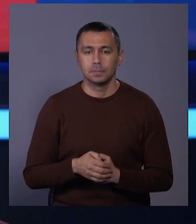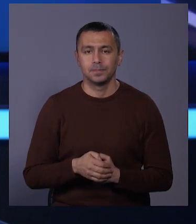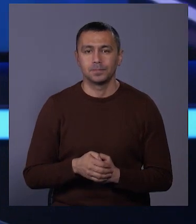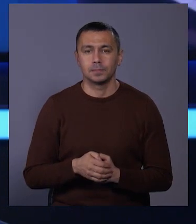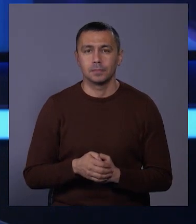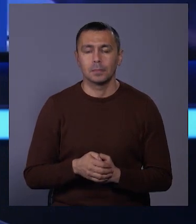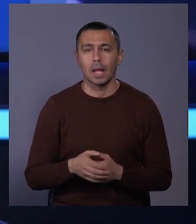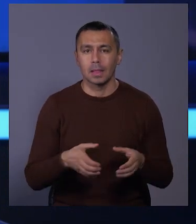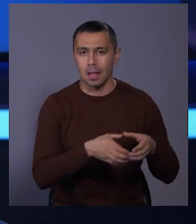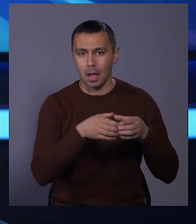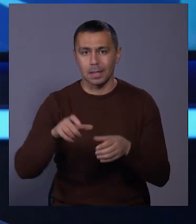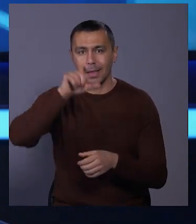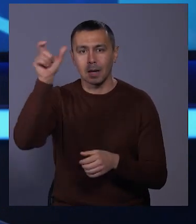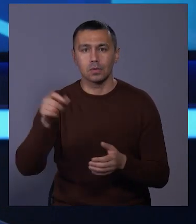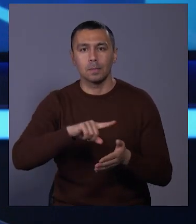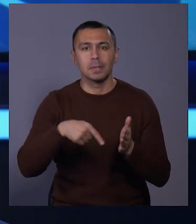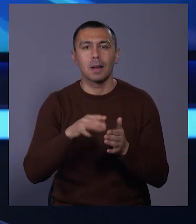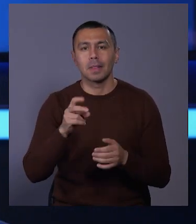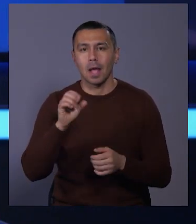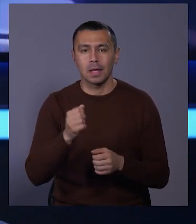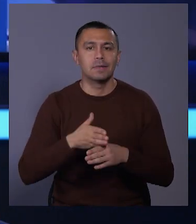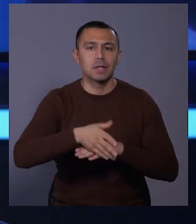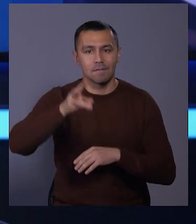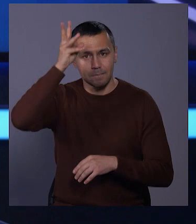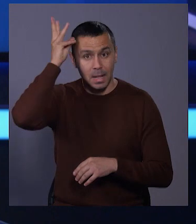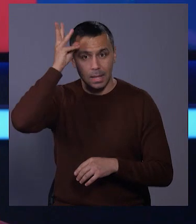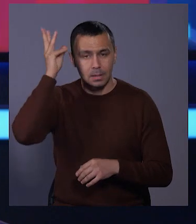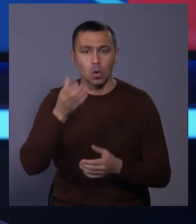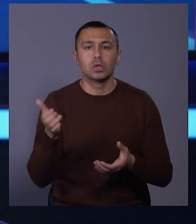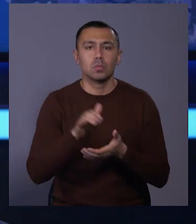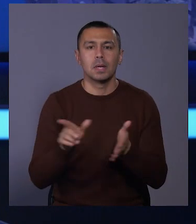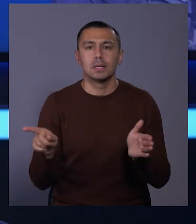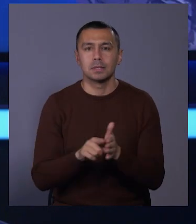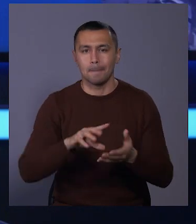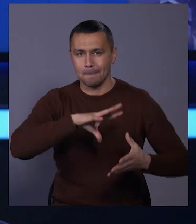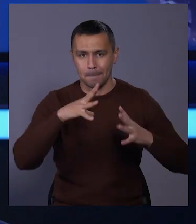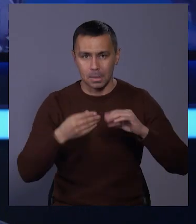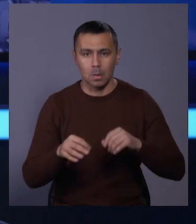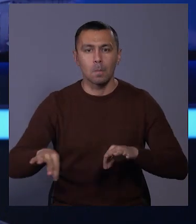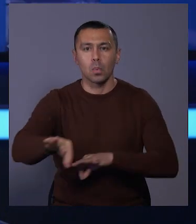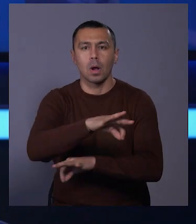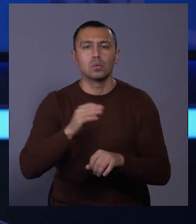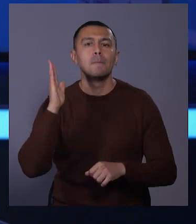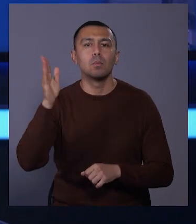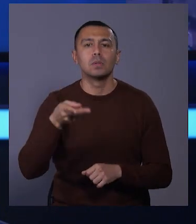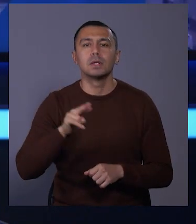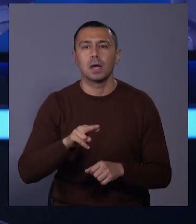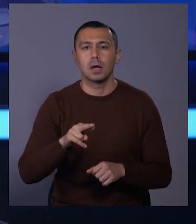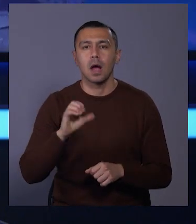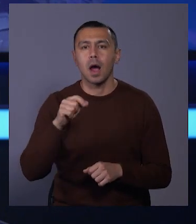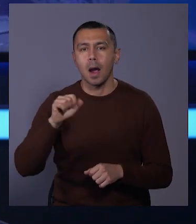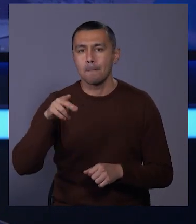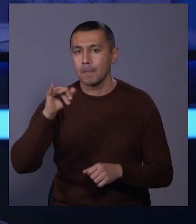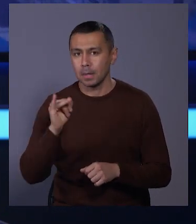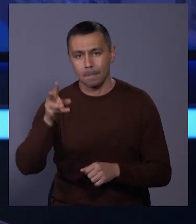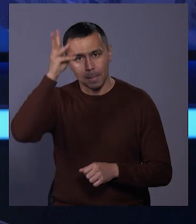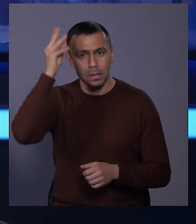Делегація італійського міста Альбінеа завітала у Хмельницькій. Ознайомилися із підсумками проєкту «Майбутнє для Агапе»